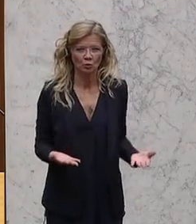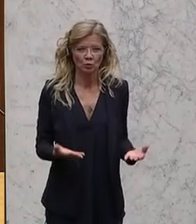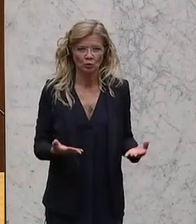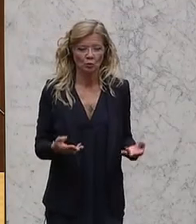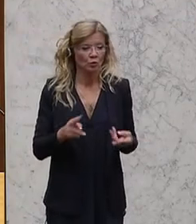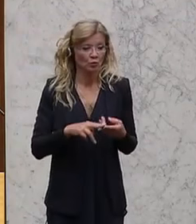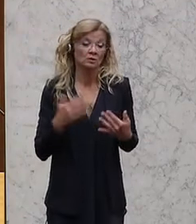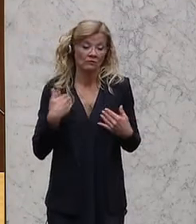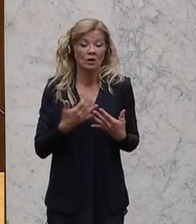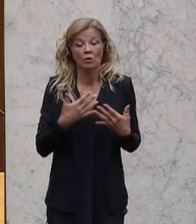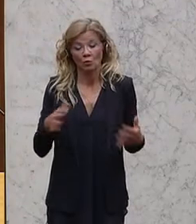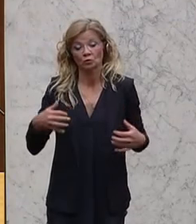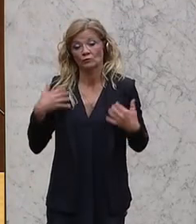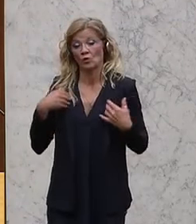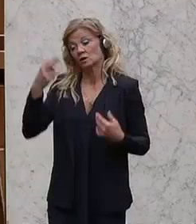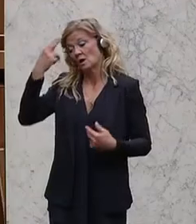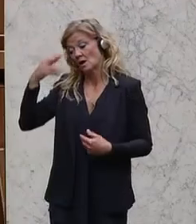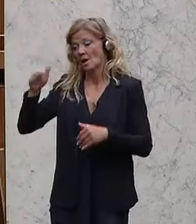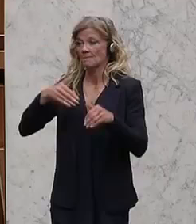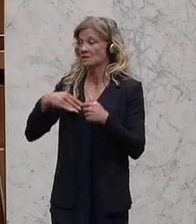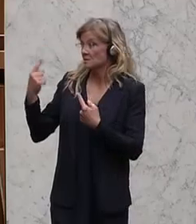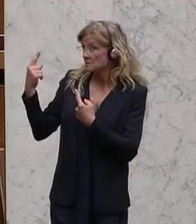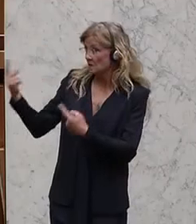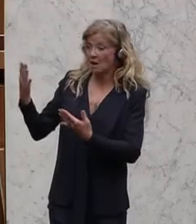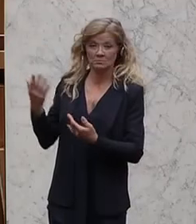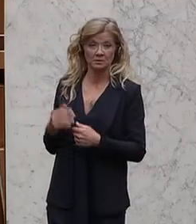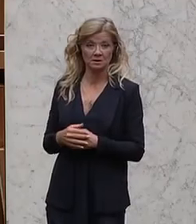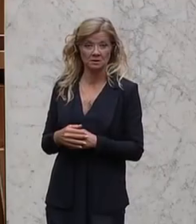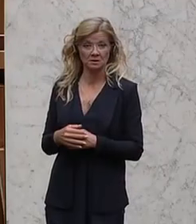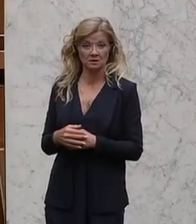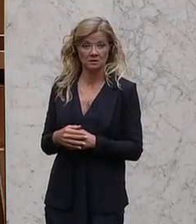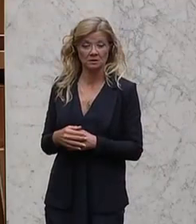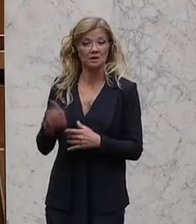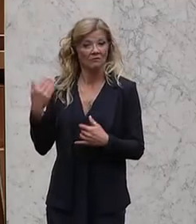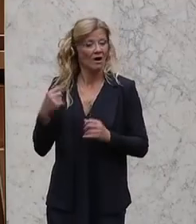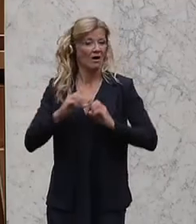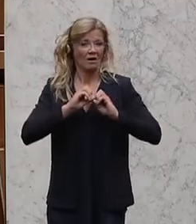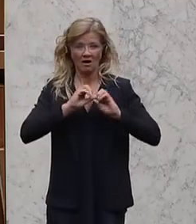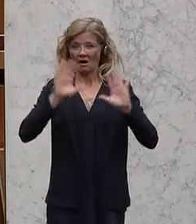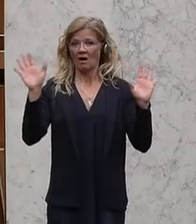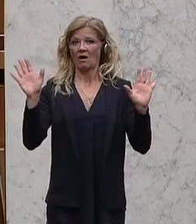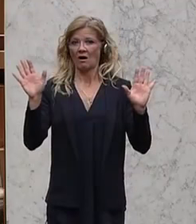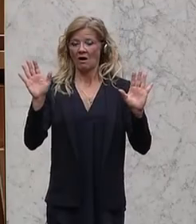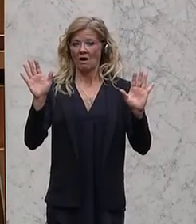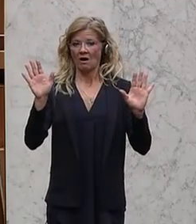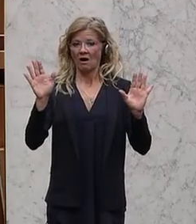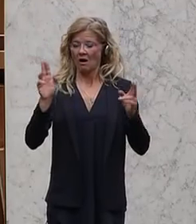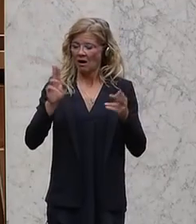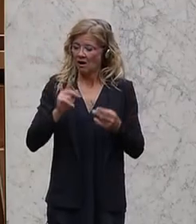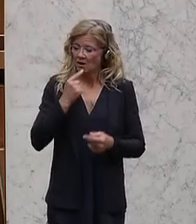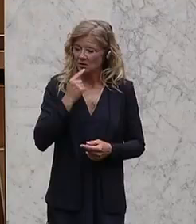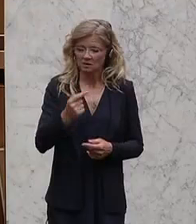Herr Minister, dass Sie, dass Ihr Sektionschef, sich ganz klar und eindeutig und umgehend